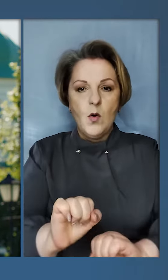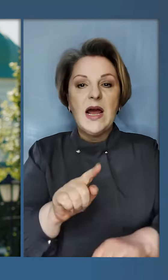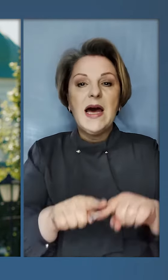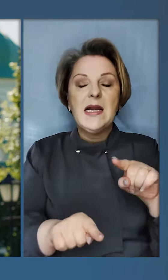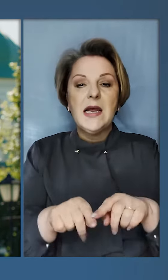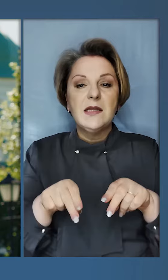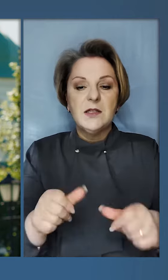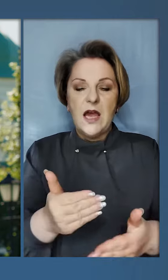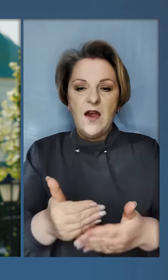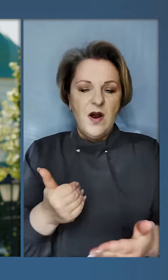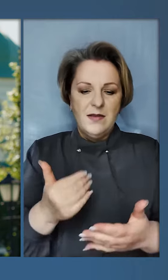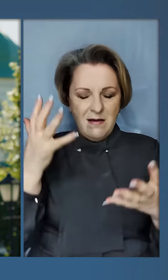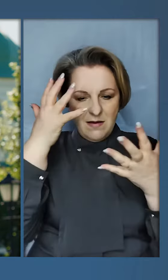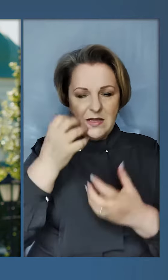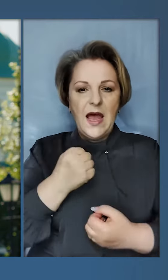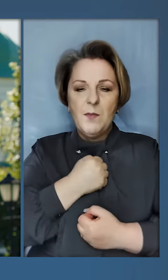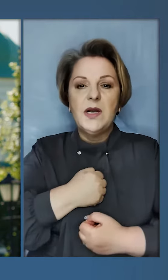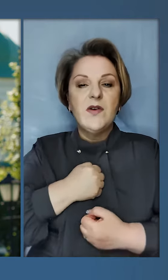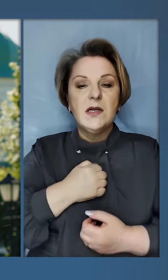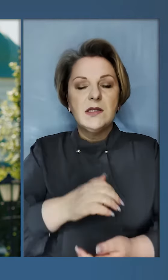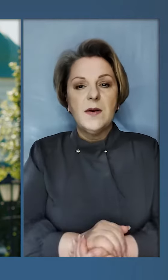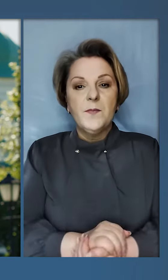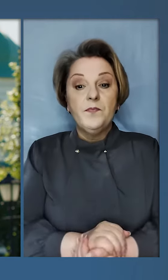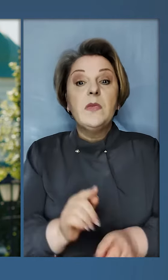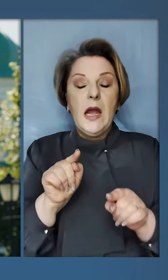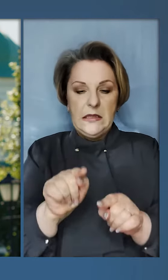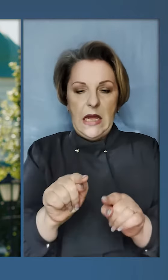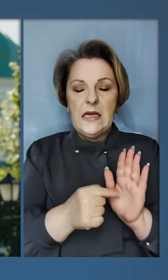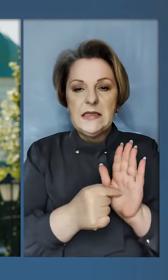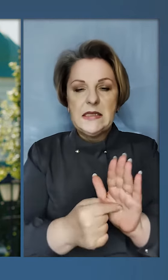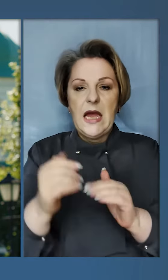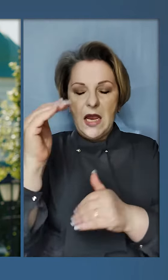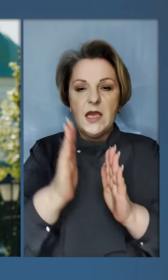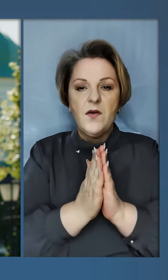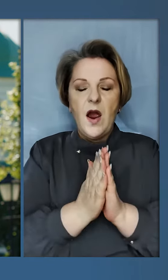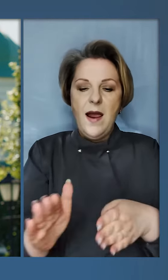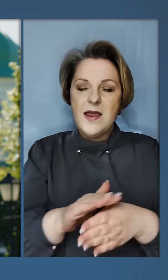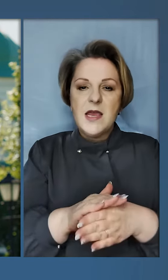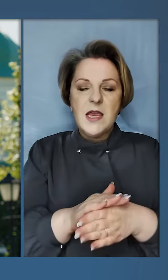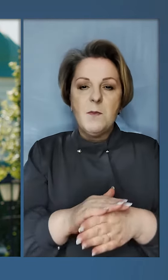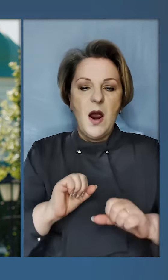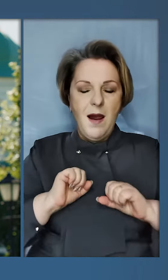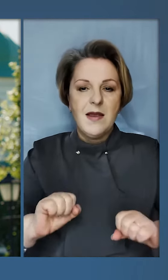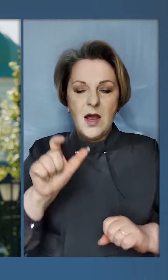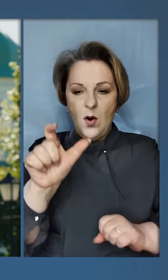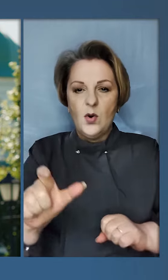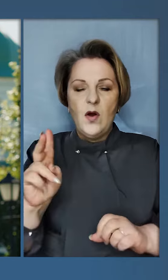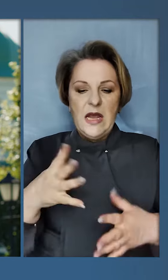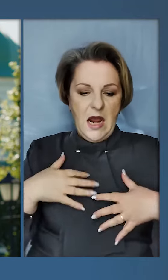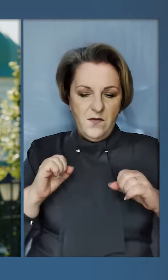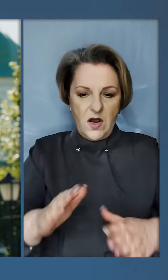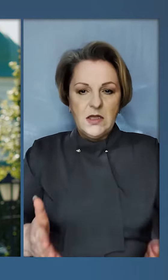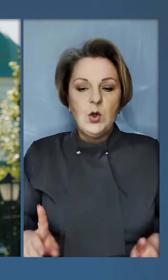рідної землі від темряви і зла. На цих іконах імена героїв, які віддали життя, аби